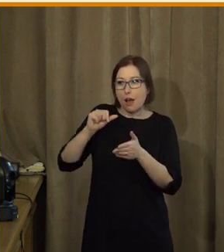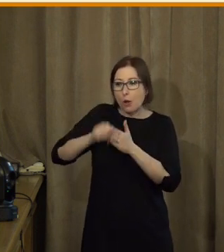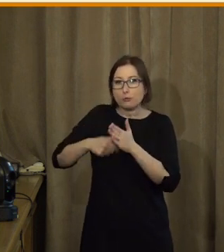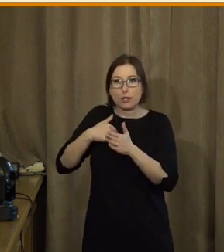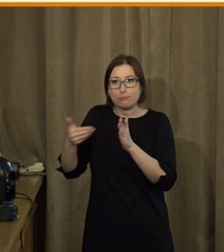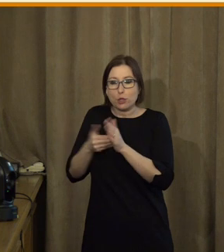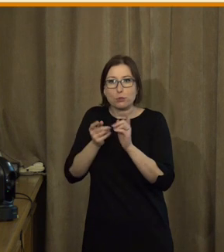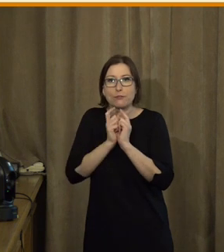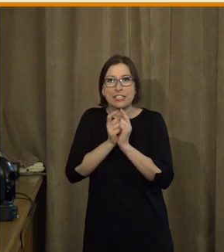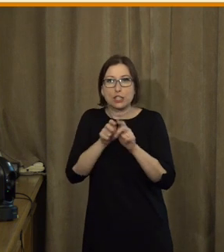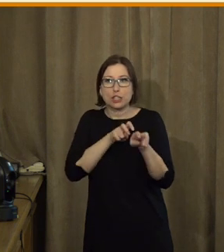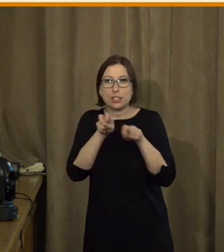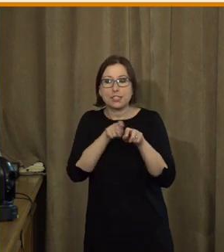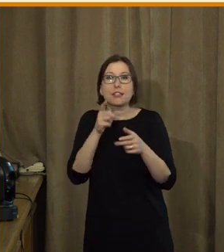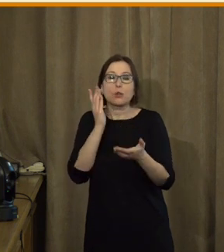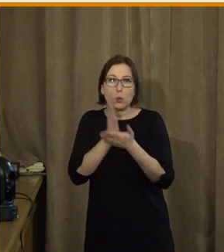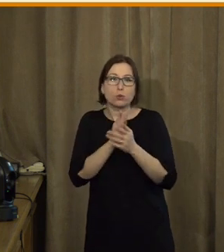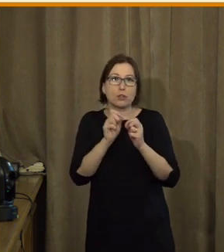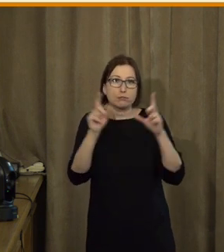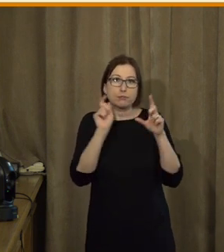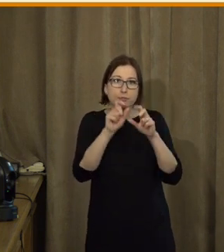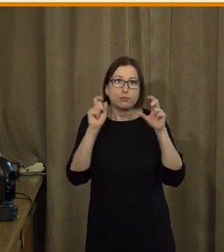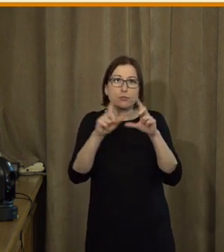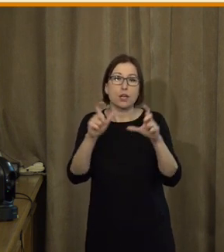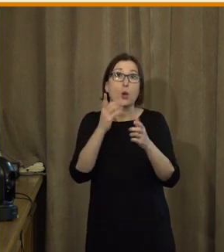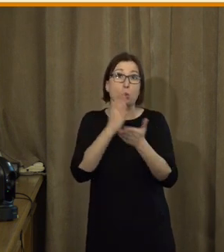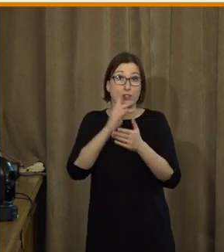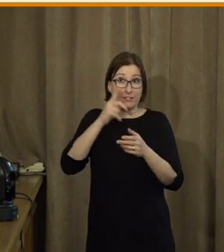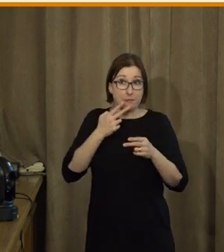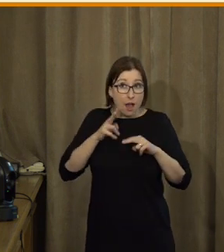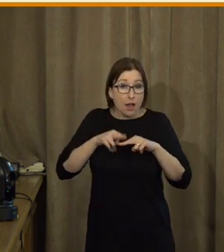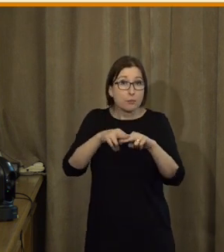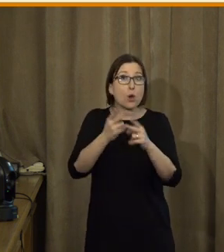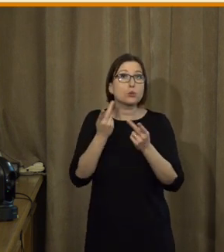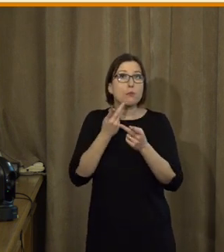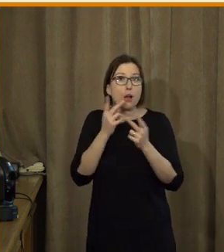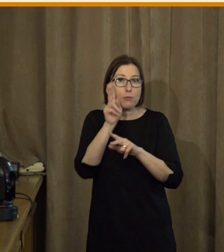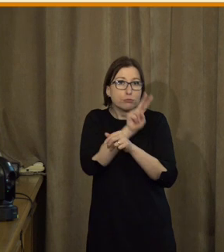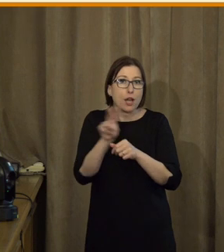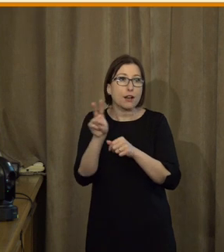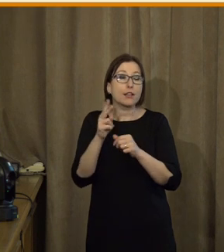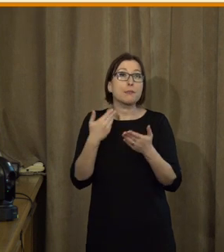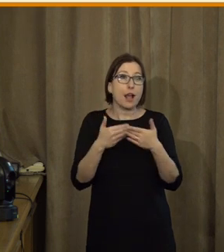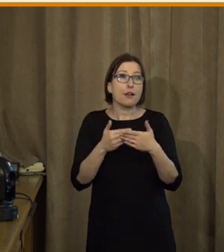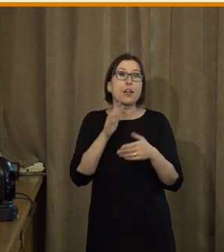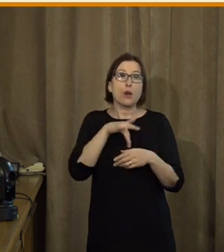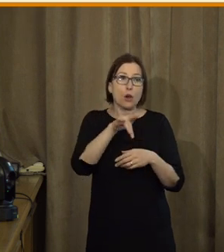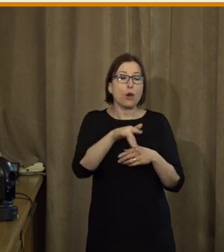nebo abych se dostal právě i třeba ke vzdělávání. Právě ten přístup internetu,